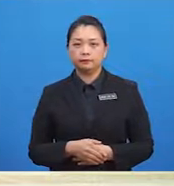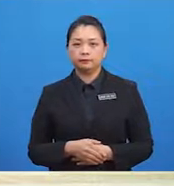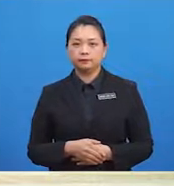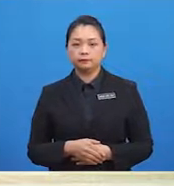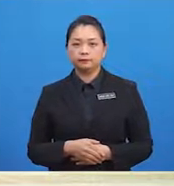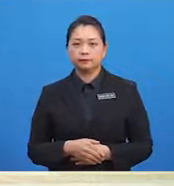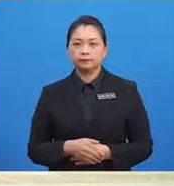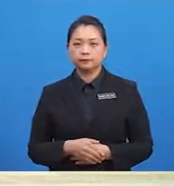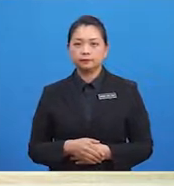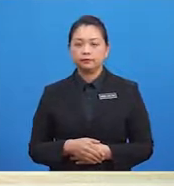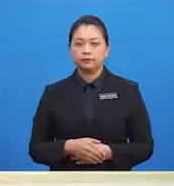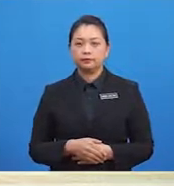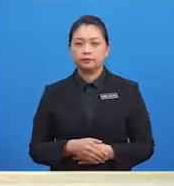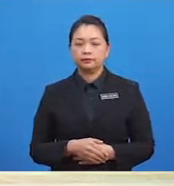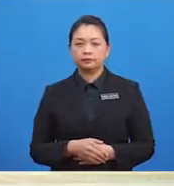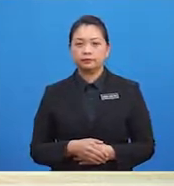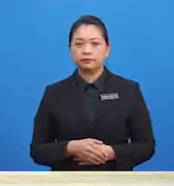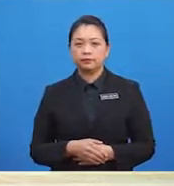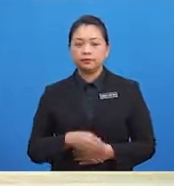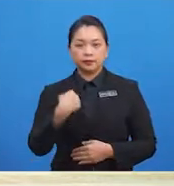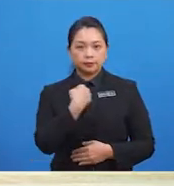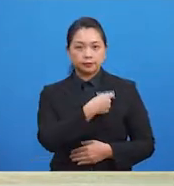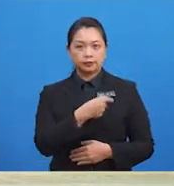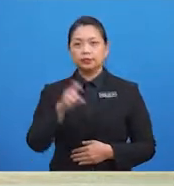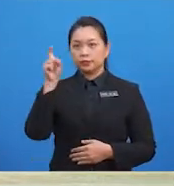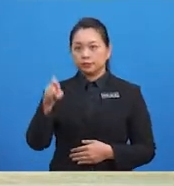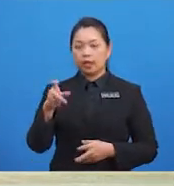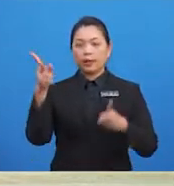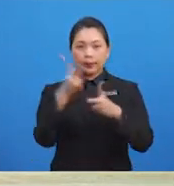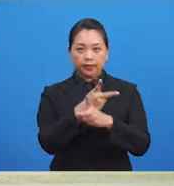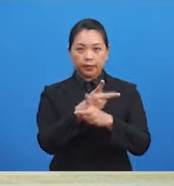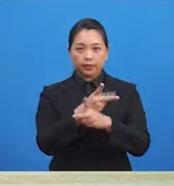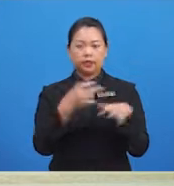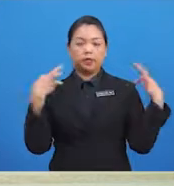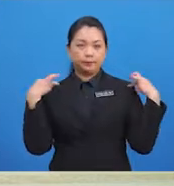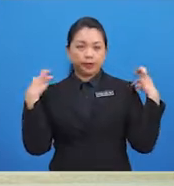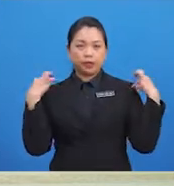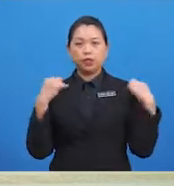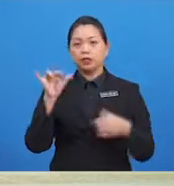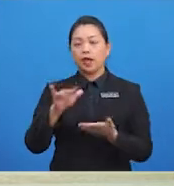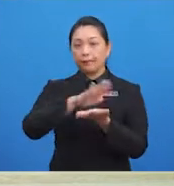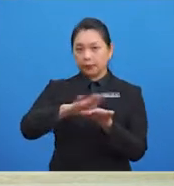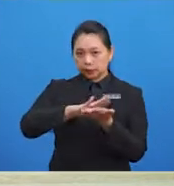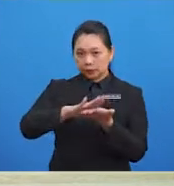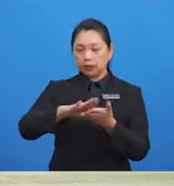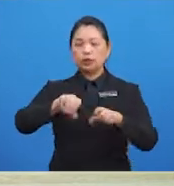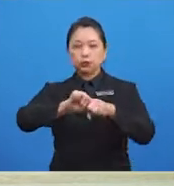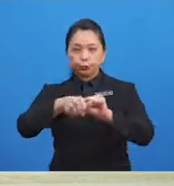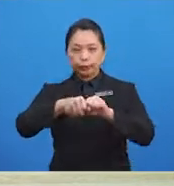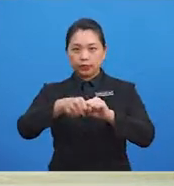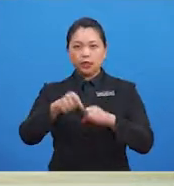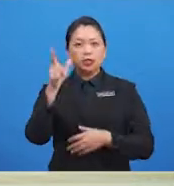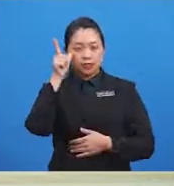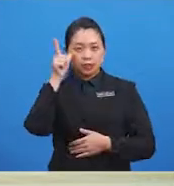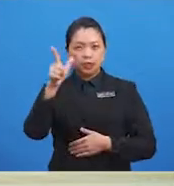Supaya berkelihatan kemas Apakah yang ditunjukkan pula dalam gambar